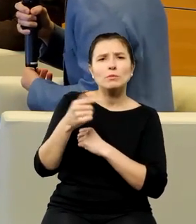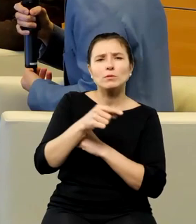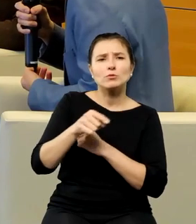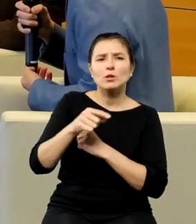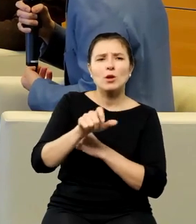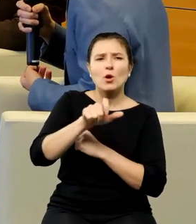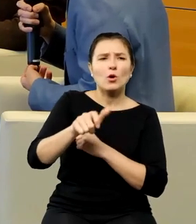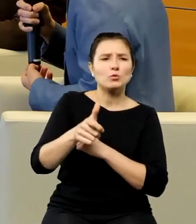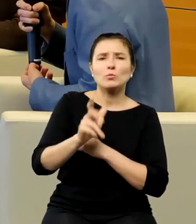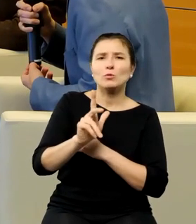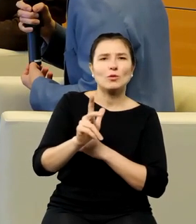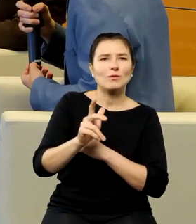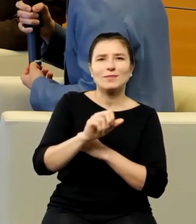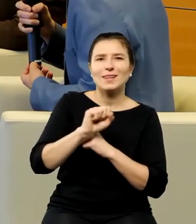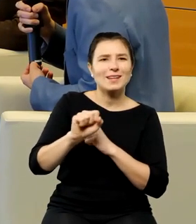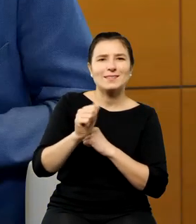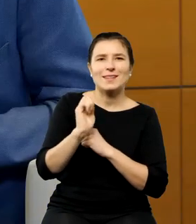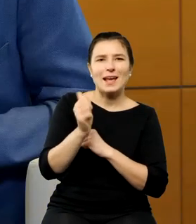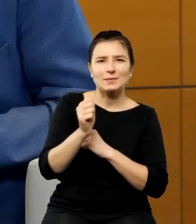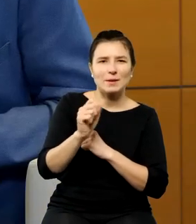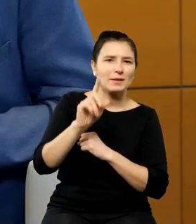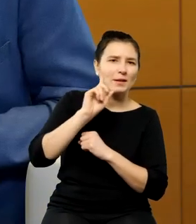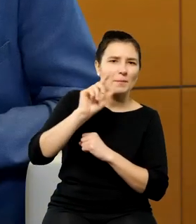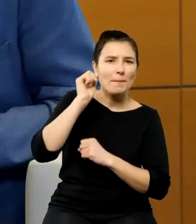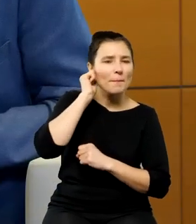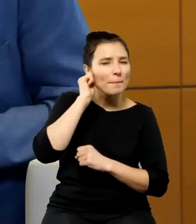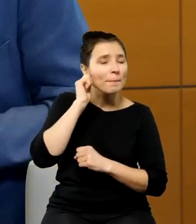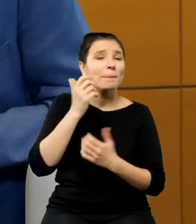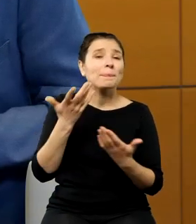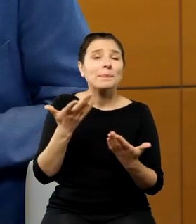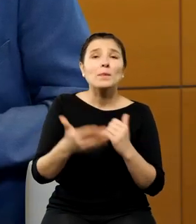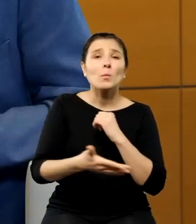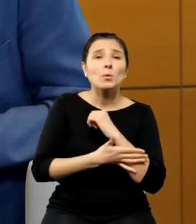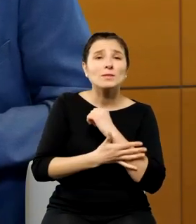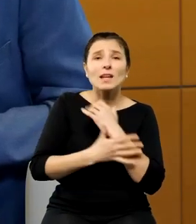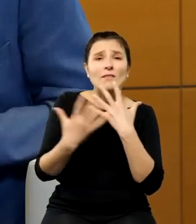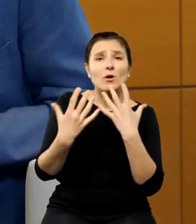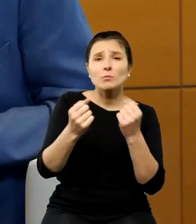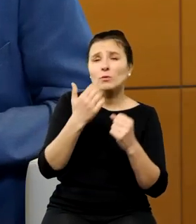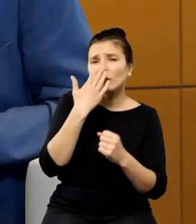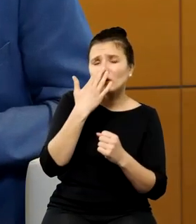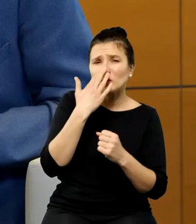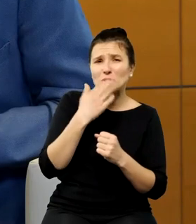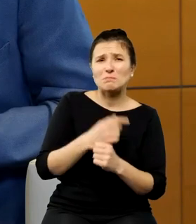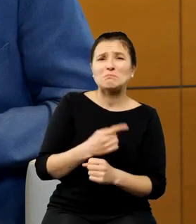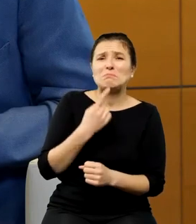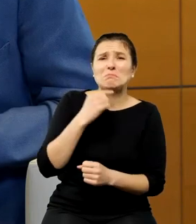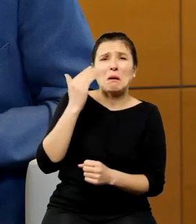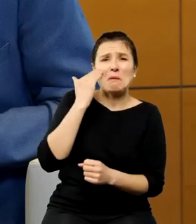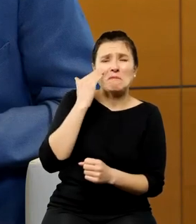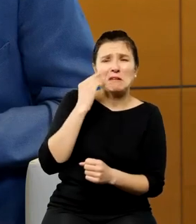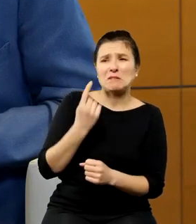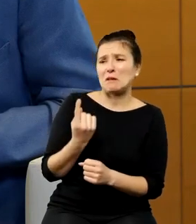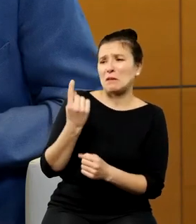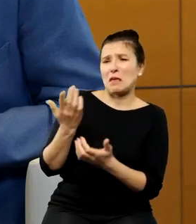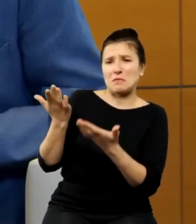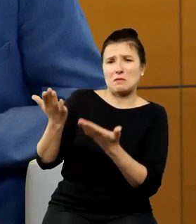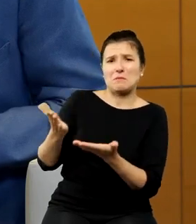ekspertkami, opiera się na bardzo płytkiej wiedzy, na jednym przedstawieniu